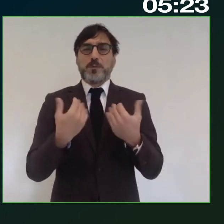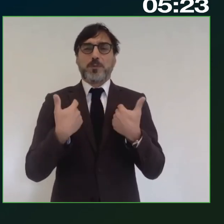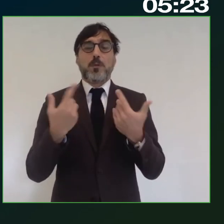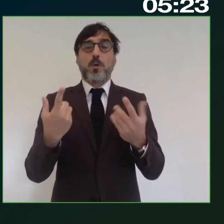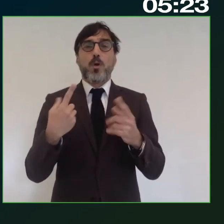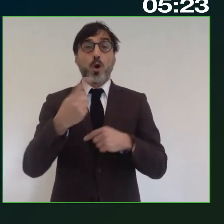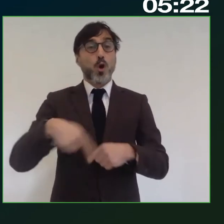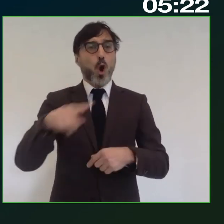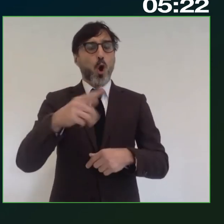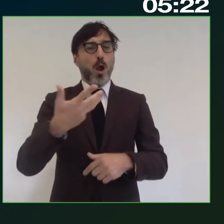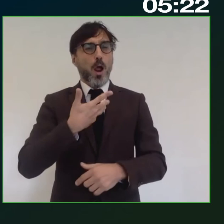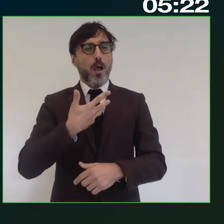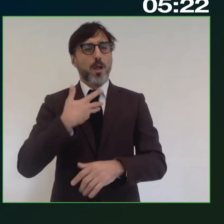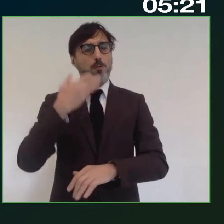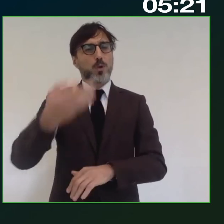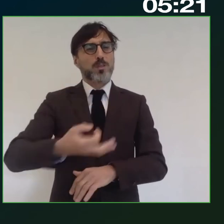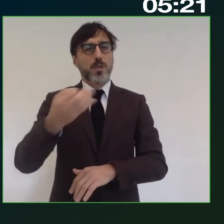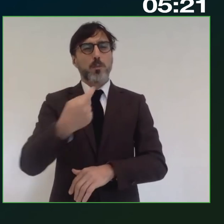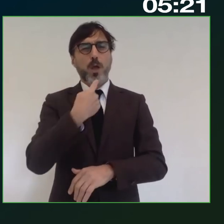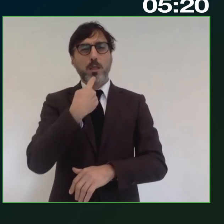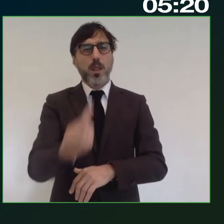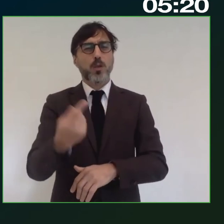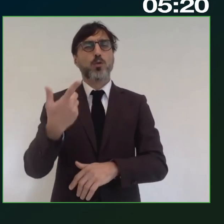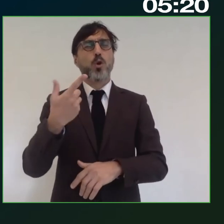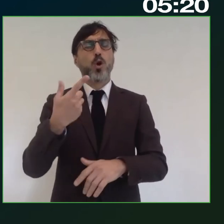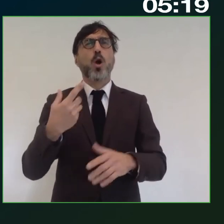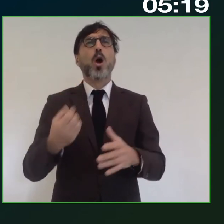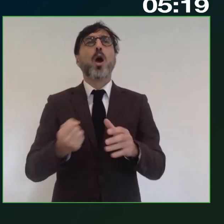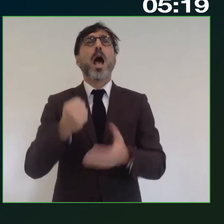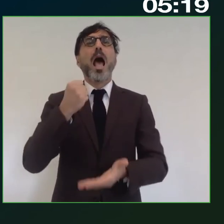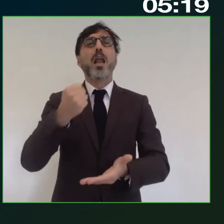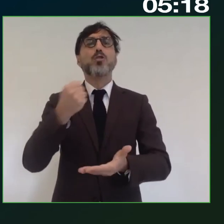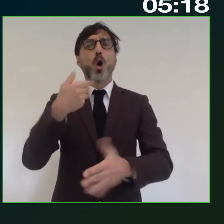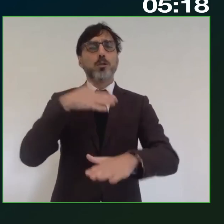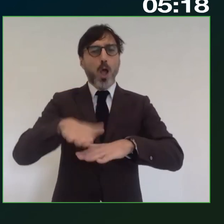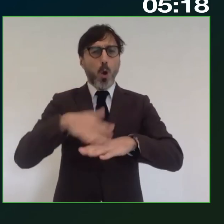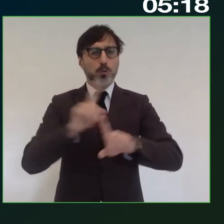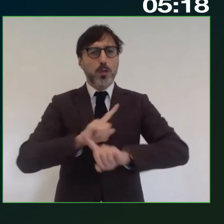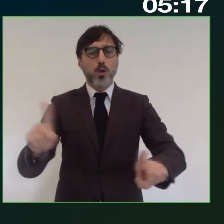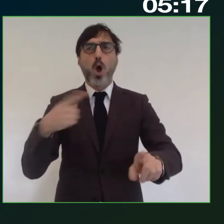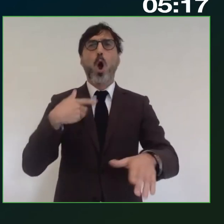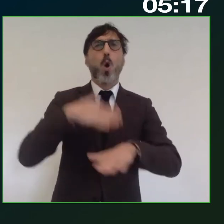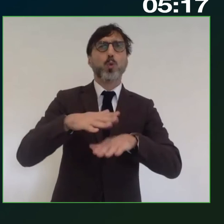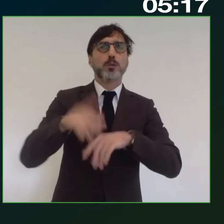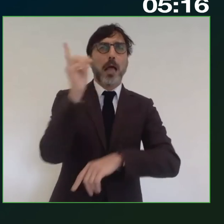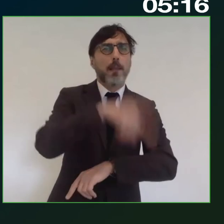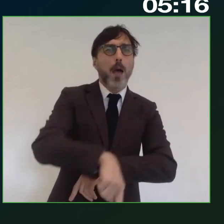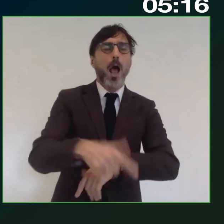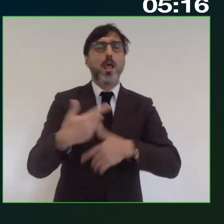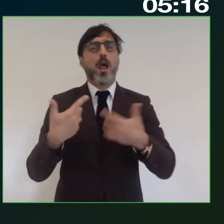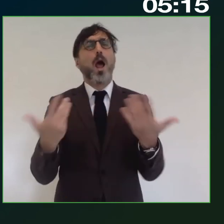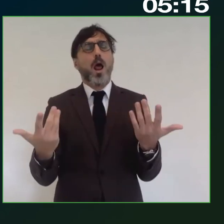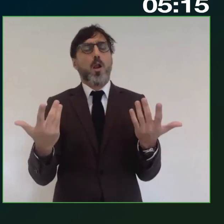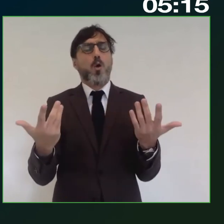noi abbiamo, molto spesso si è detto che le risorse sono state utilizzate, non sono state utilizzate, sono state utilizzate male,